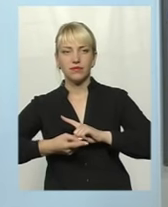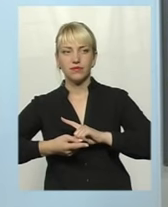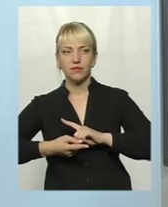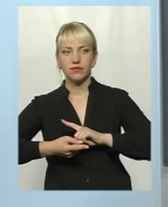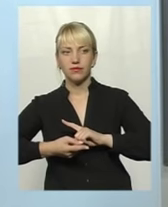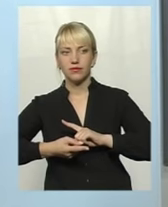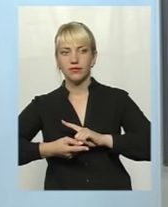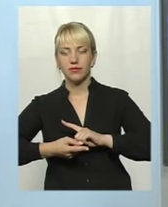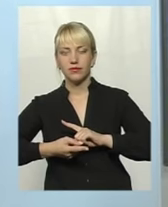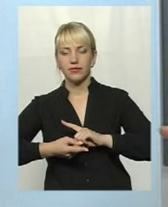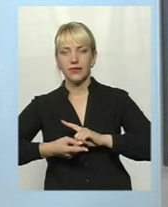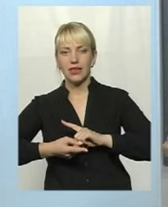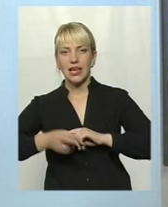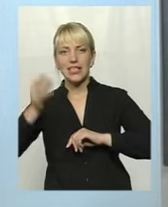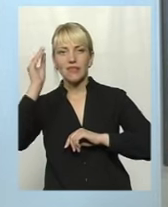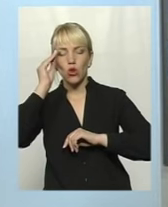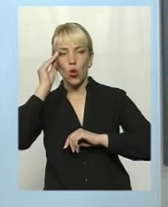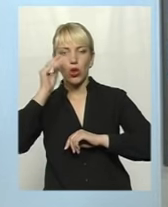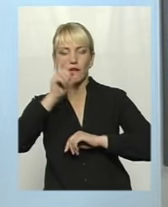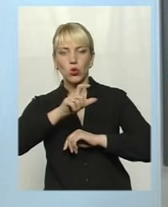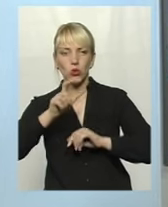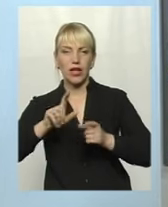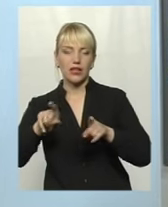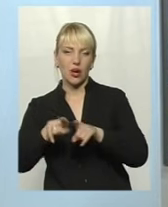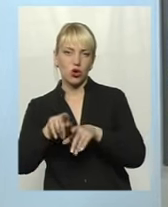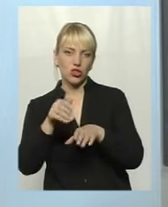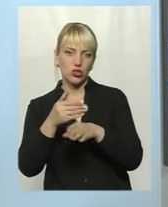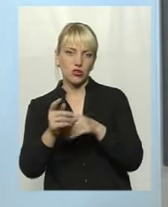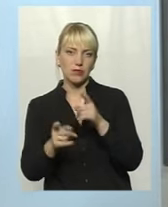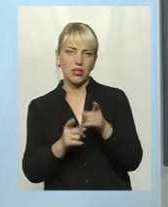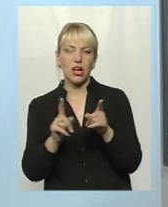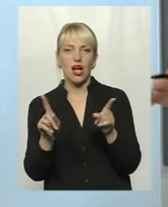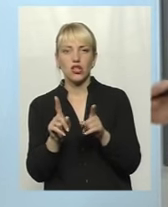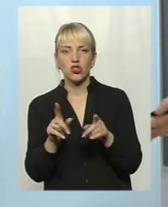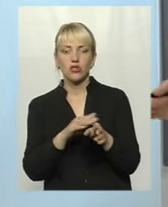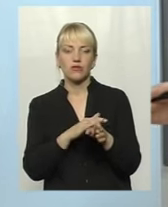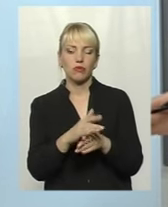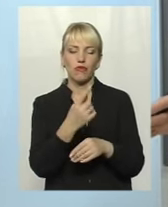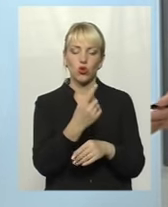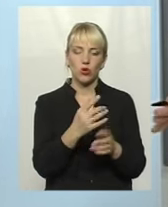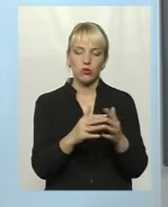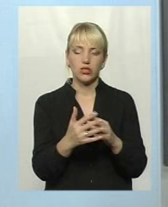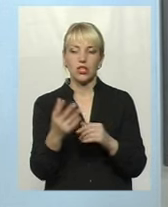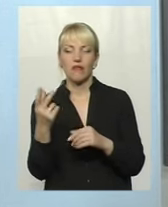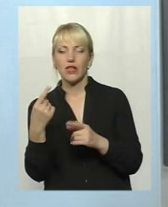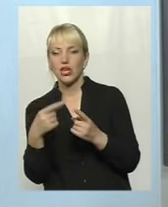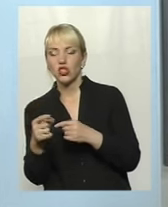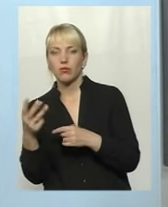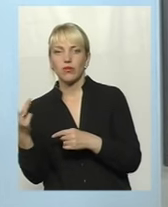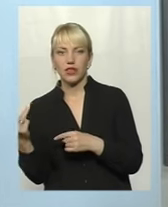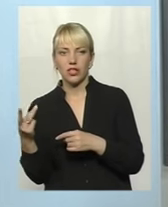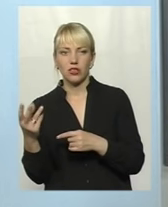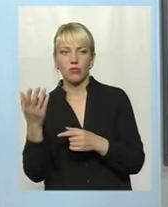власне, світогляд людей теж частково змінився, але щось відбувається в одному селі, в іншому, в третьому, і коли